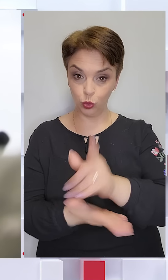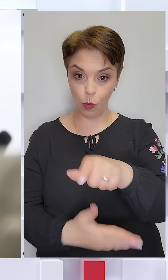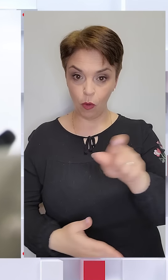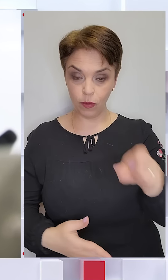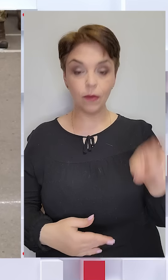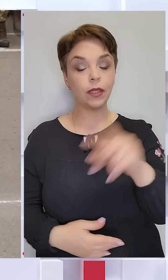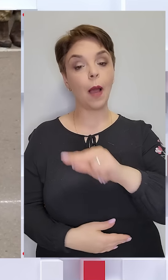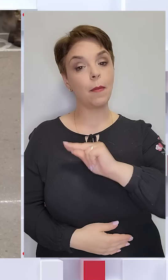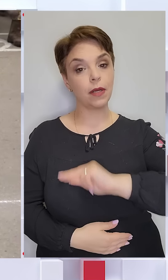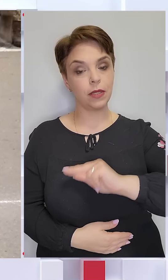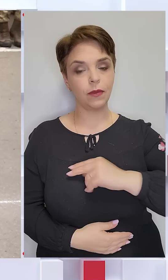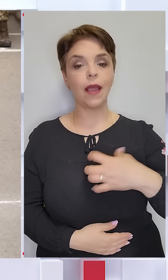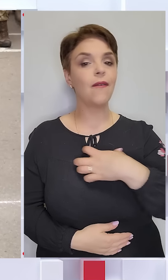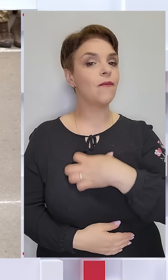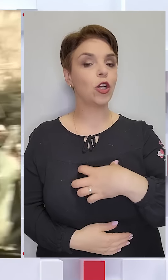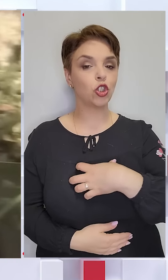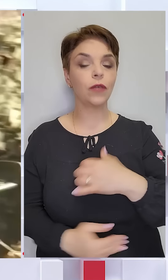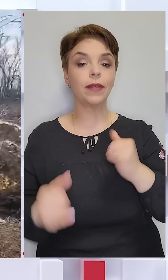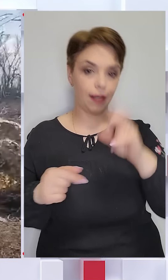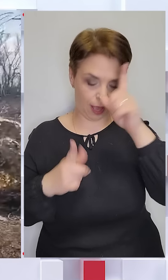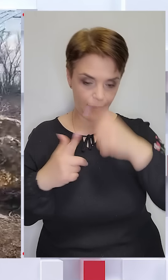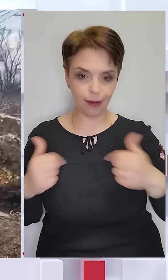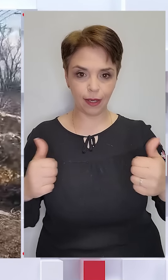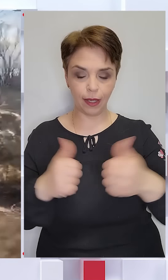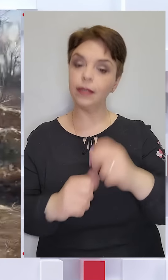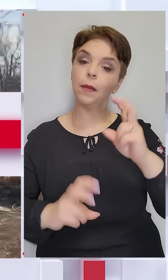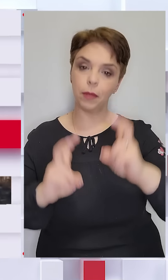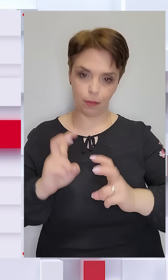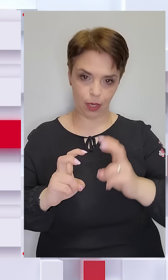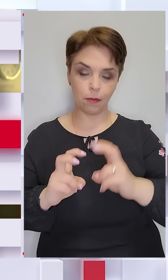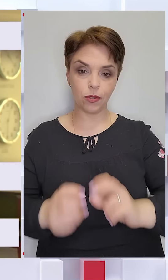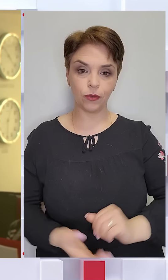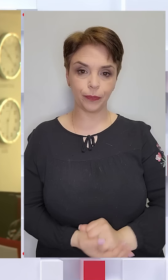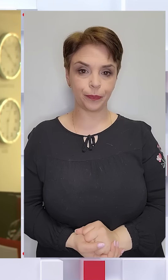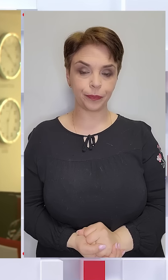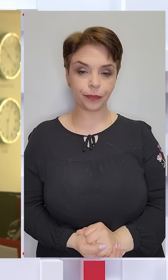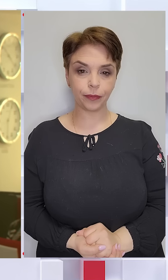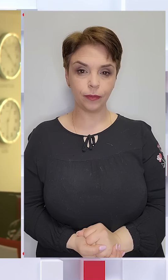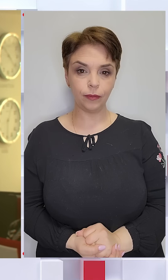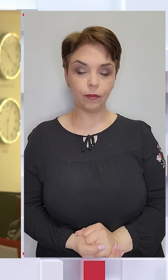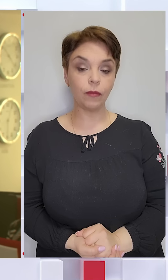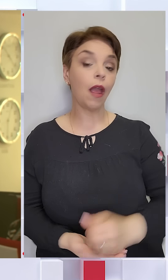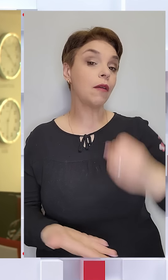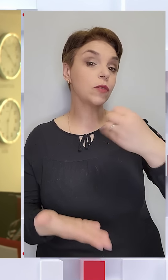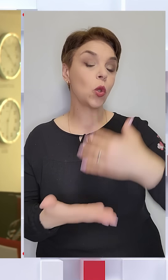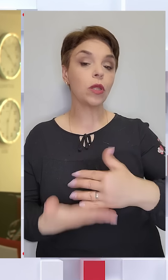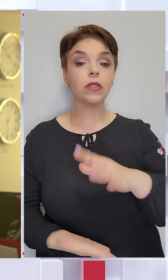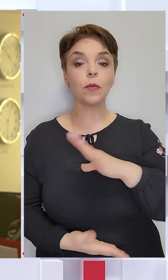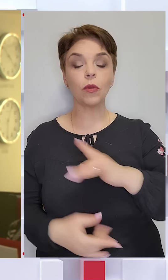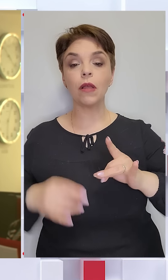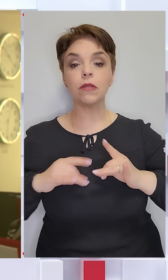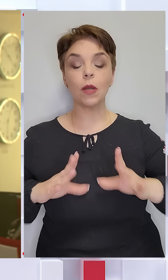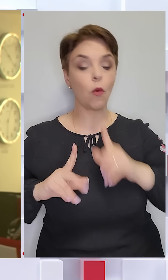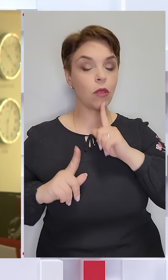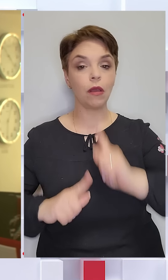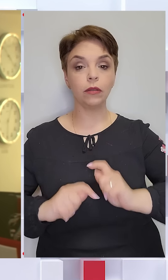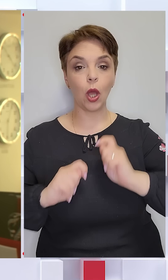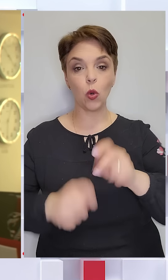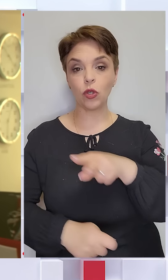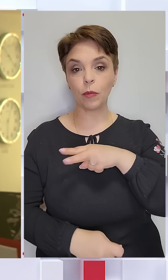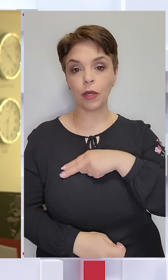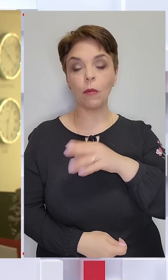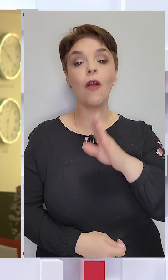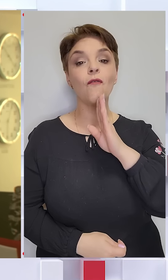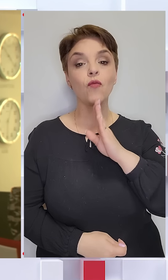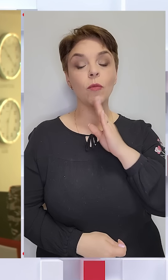та працівників важливих для країни-підприємства. У столиці відбулася церемонія нагородження премії